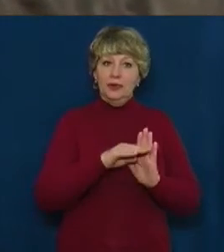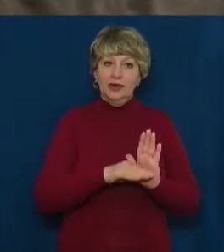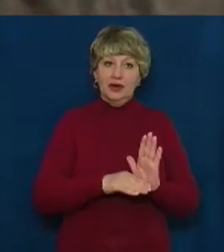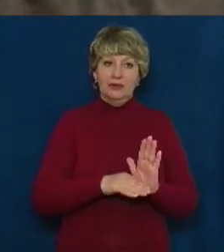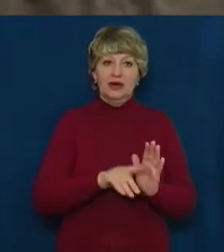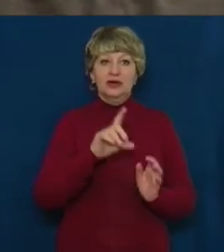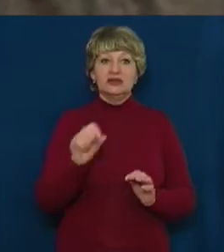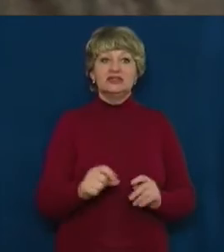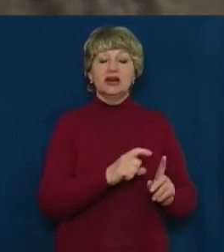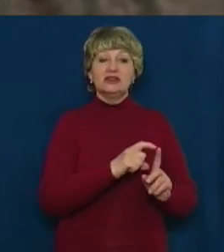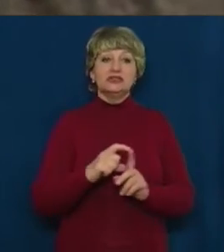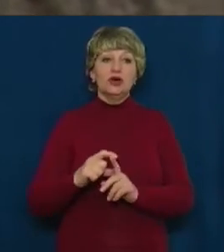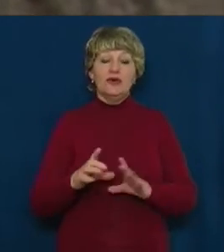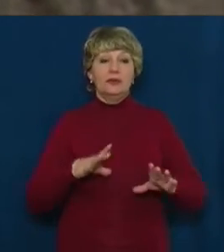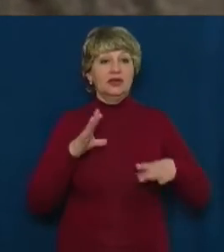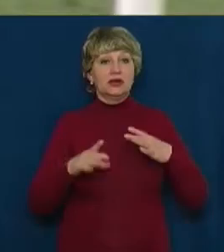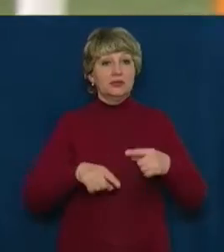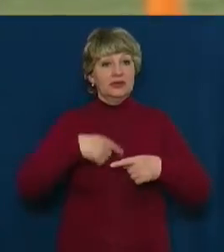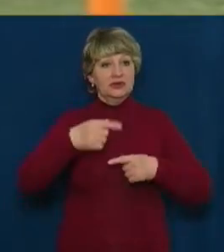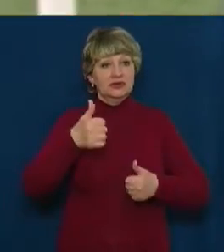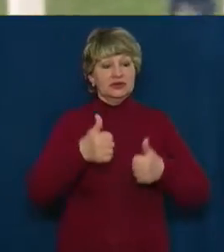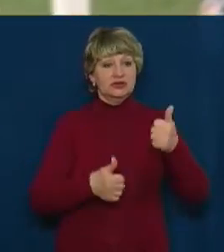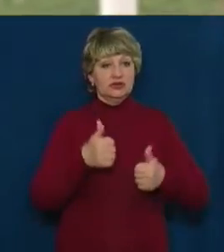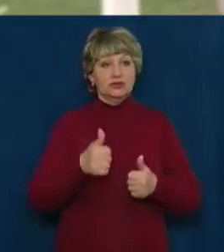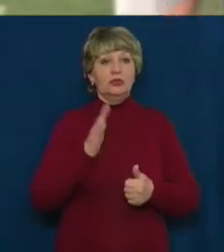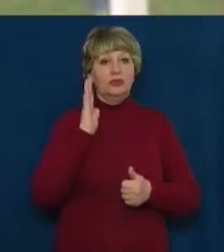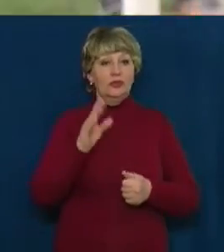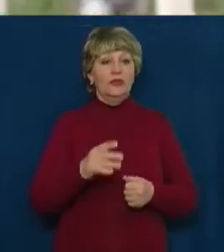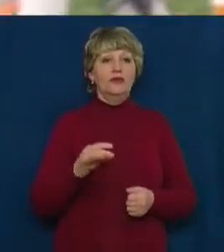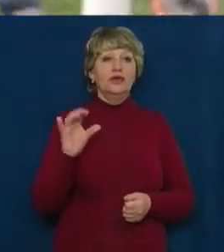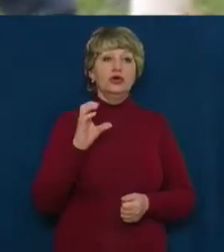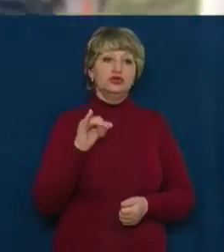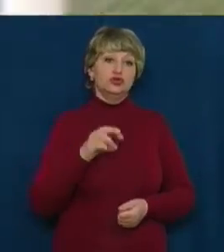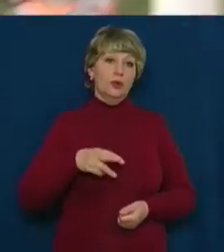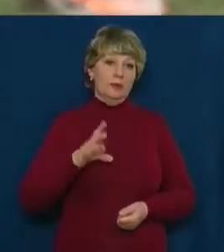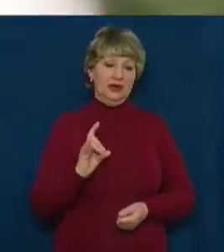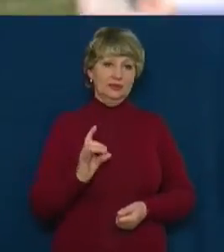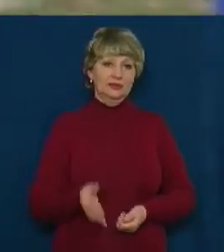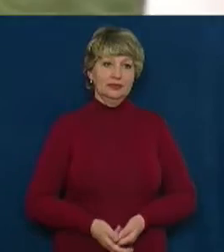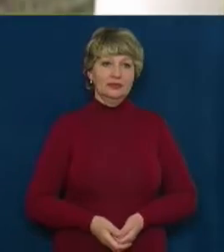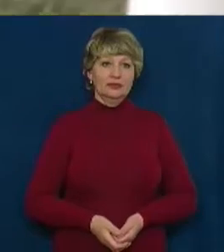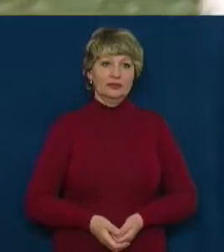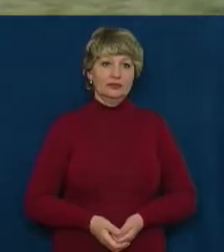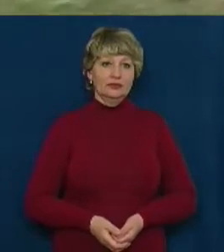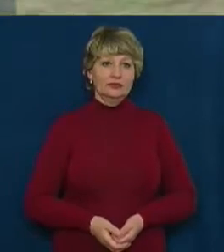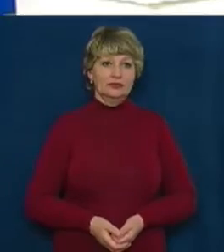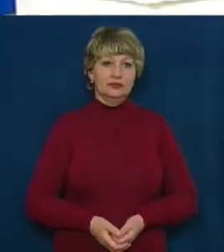За словами Олександра Товстоп'ята, наступні змагання для Сергія та Анни відбудуться у Сумах. Ірина Філенко, Сергій Ефімов, новини.